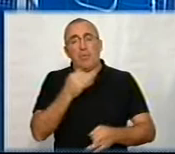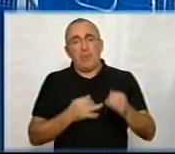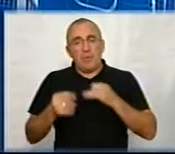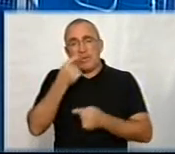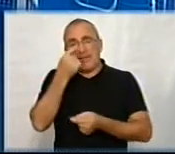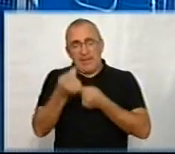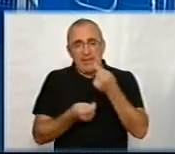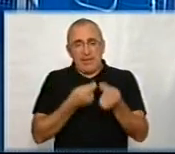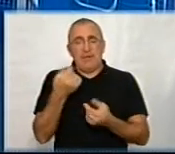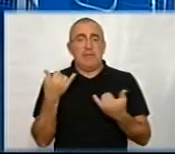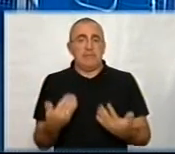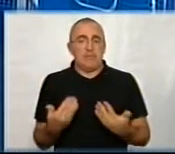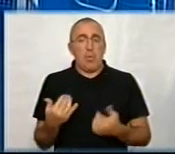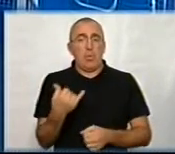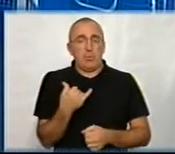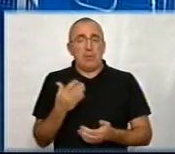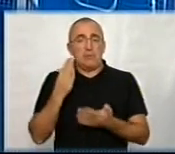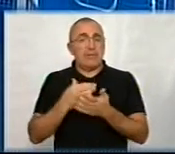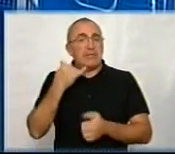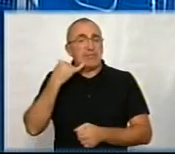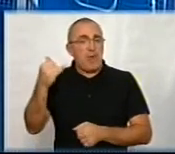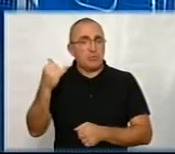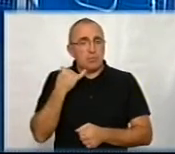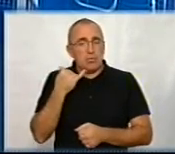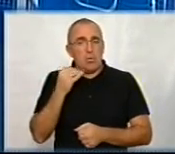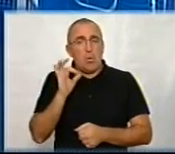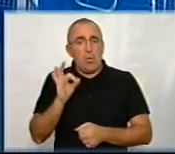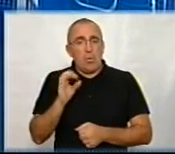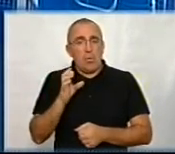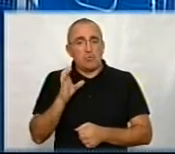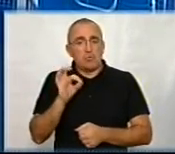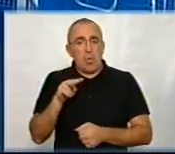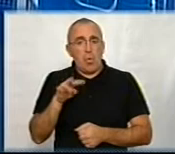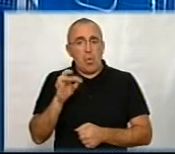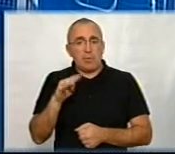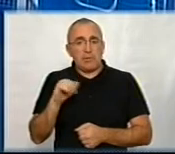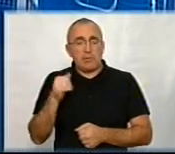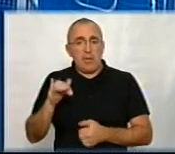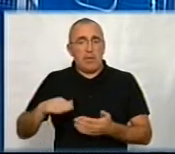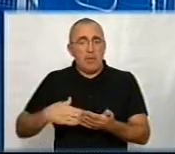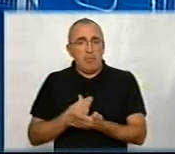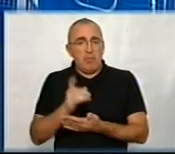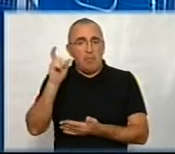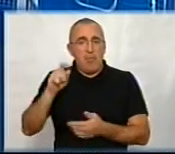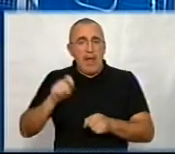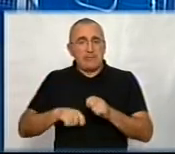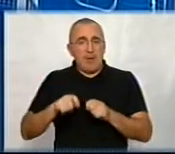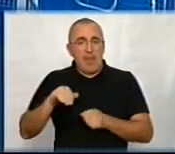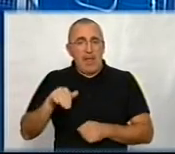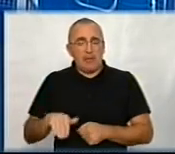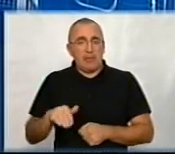детальніше. Зараз у нас є на зв'язку Олександр Солантай, політичний експерт,